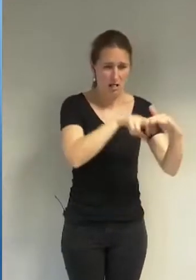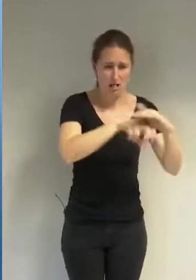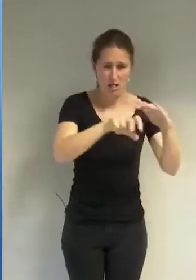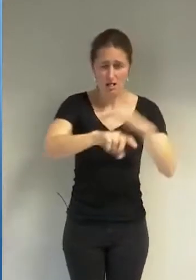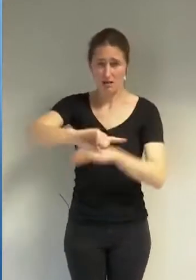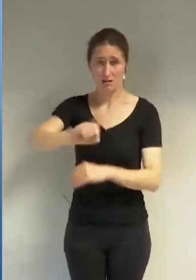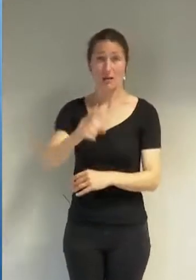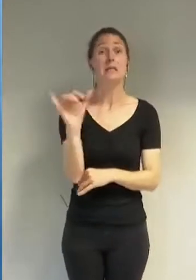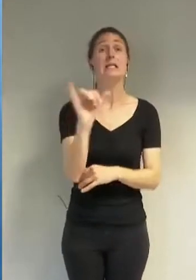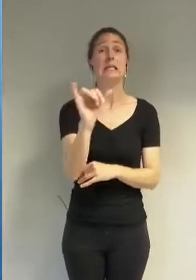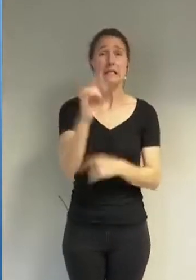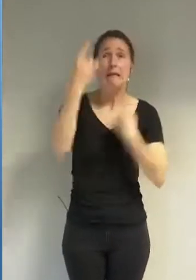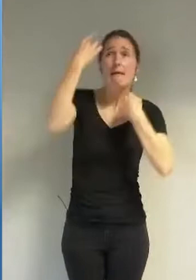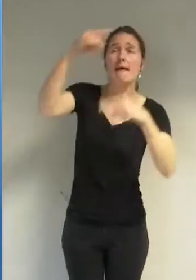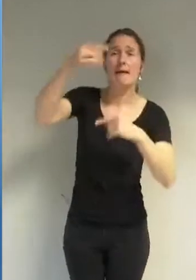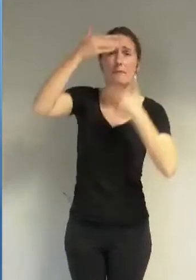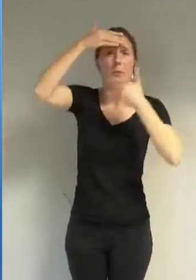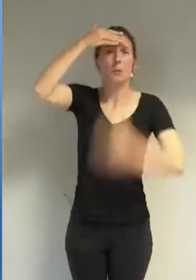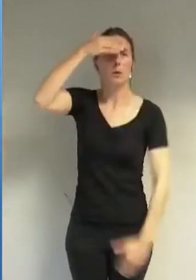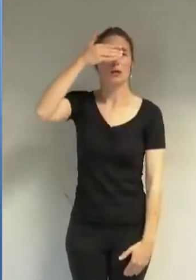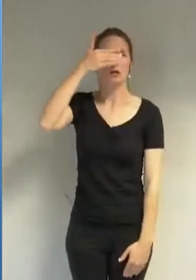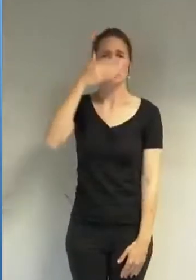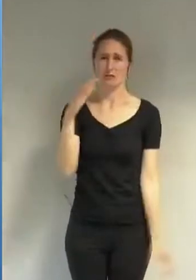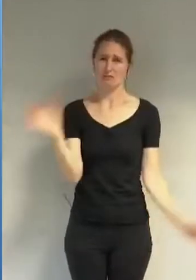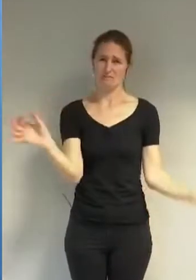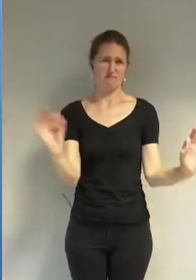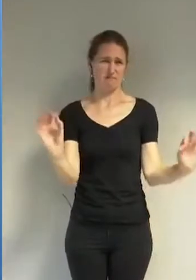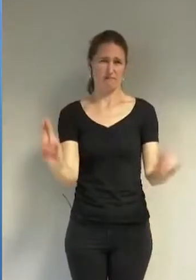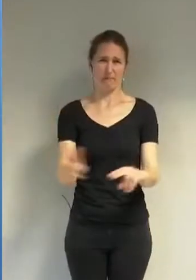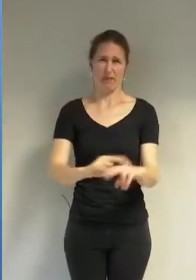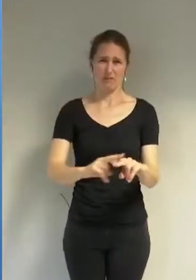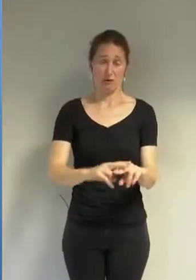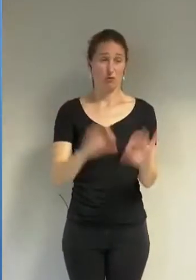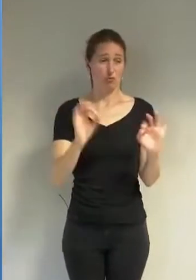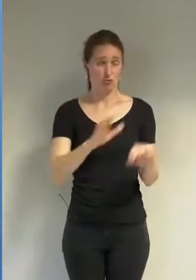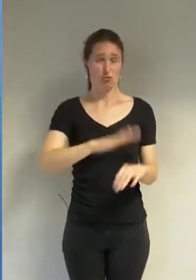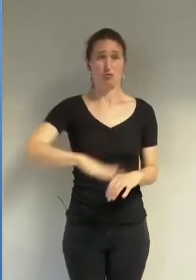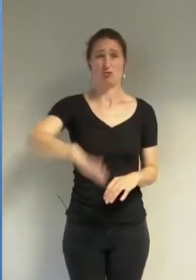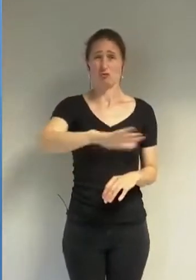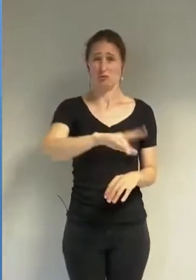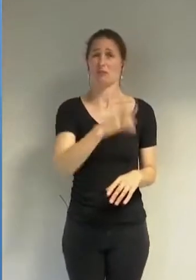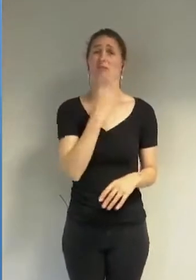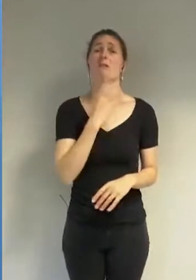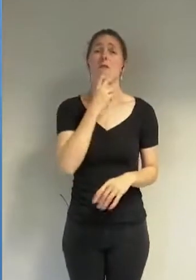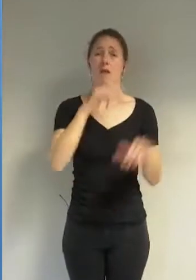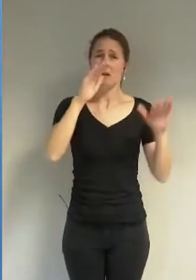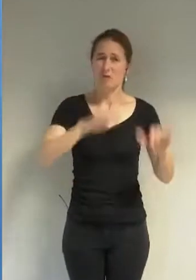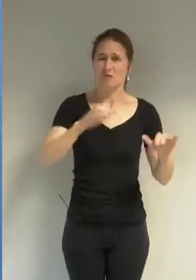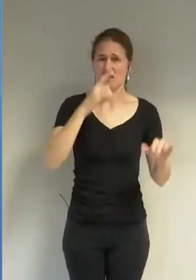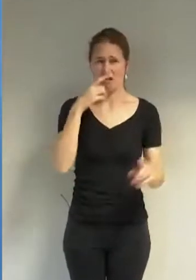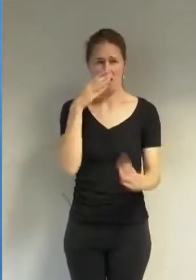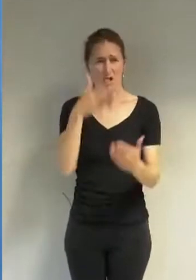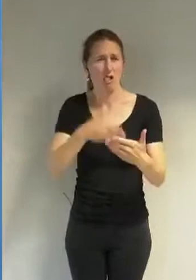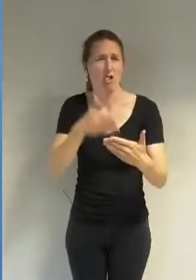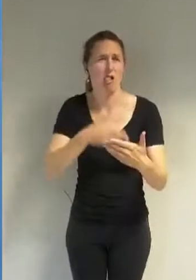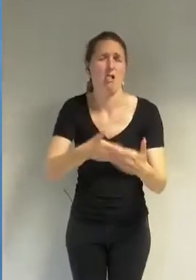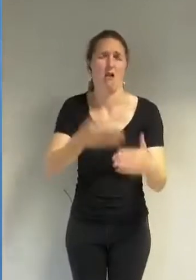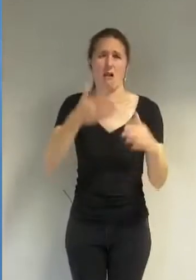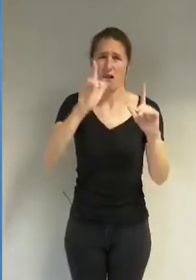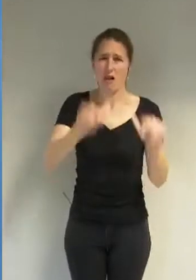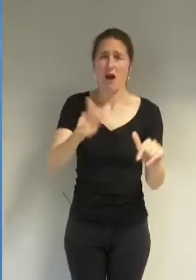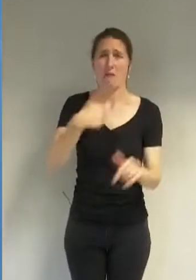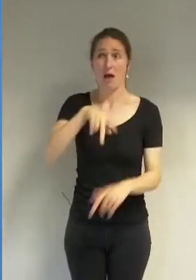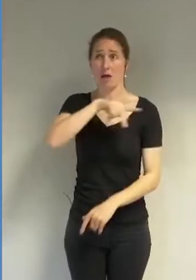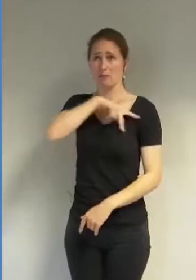Nos concitoyens de confession musulmane expriment des difficultés, oui. Ils expriment leurs difficultés face aux bailleurs sociaux sourds ou trop lents